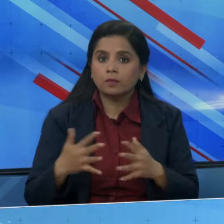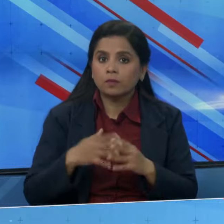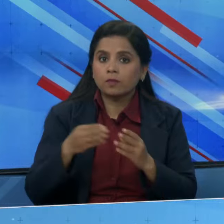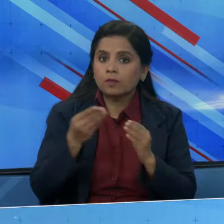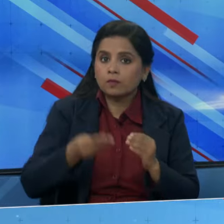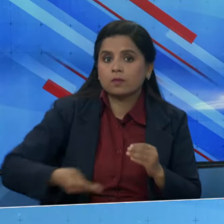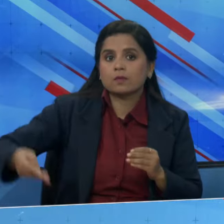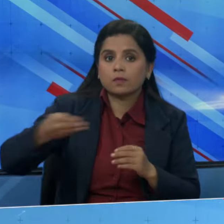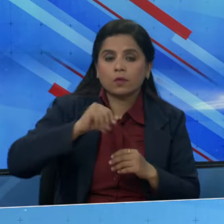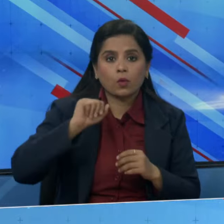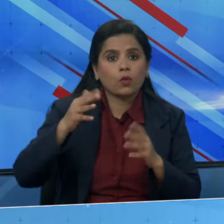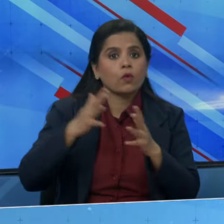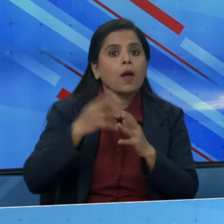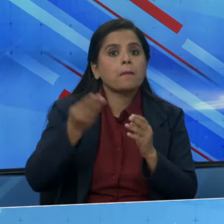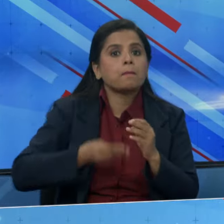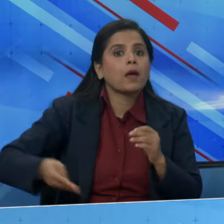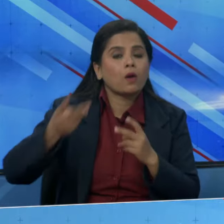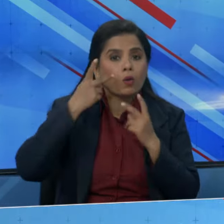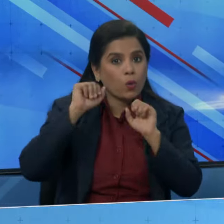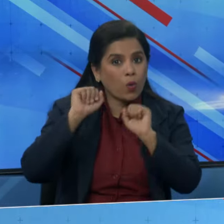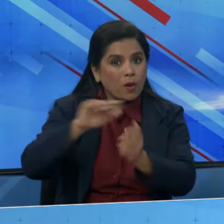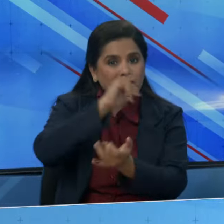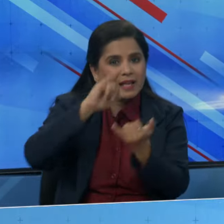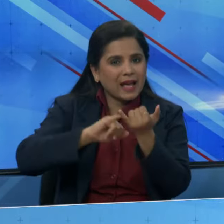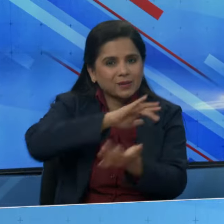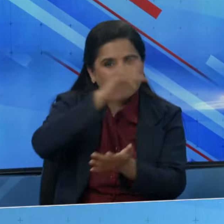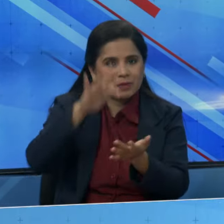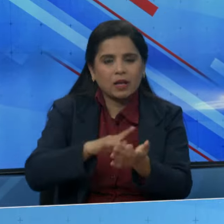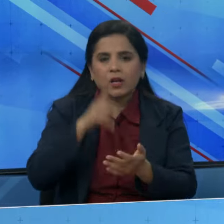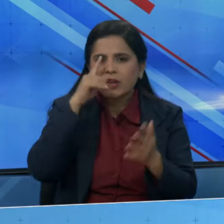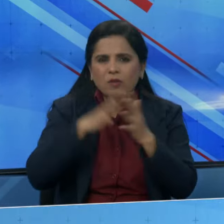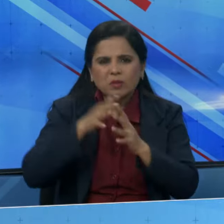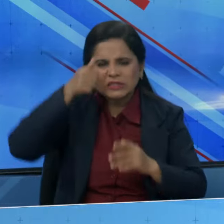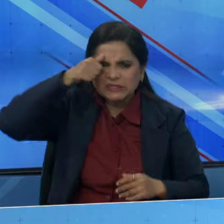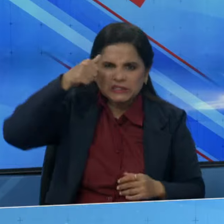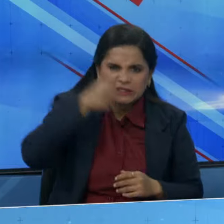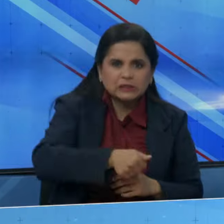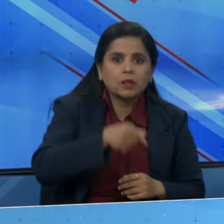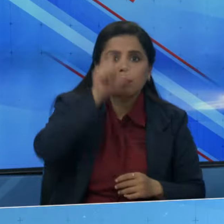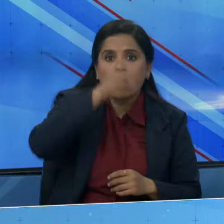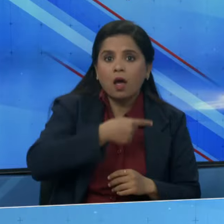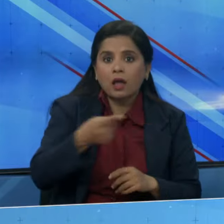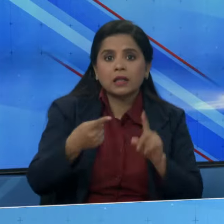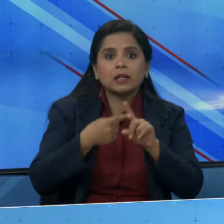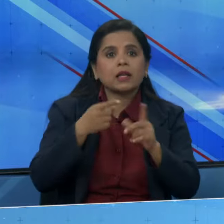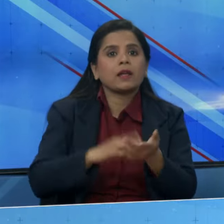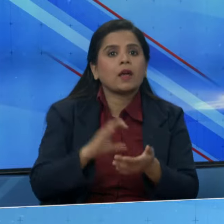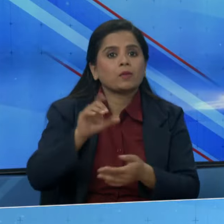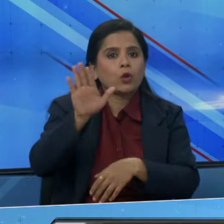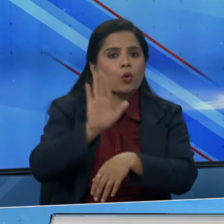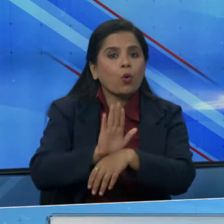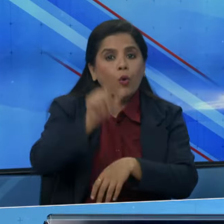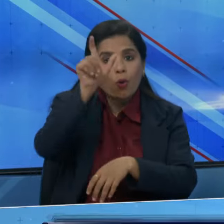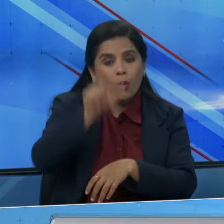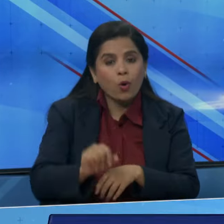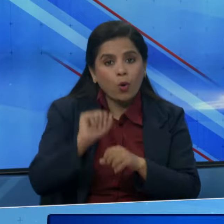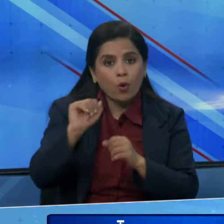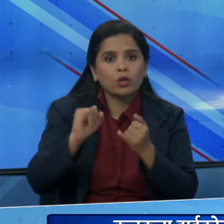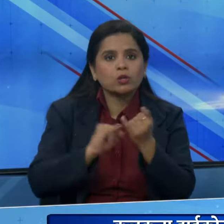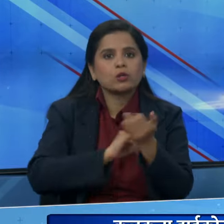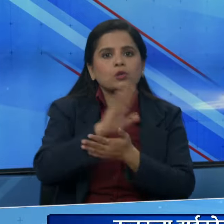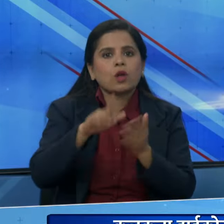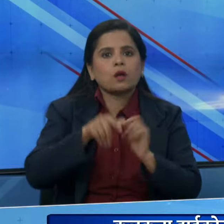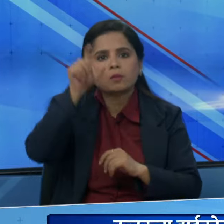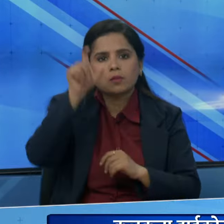अश्यम बंगाल के संदेश खाली में महिलाओं पर अत्यचार करने के आरोपी तरिनमुल कॉंग्रिस के नेता शाजहां